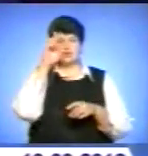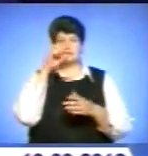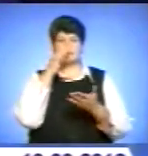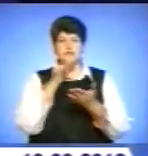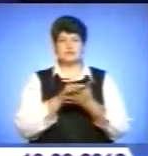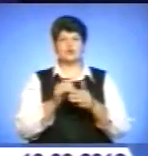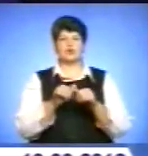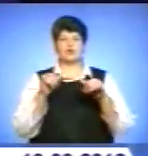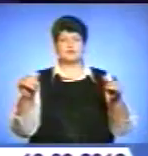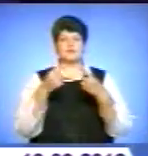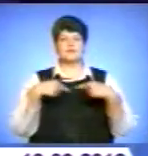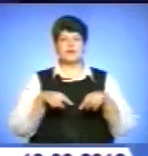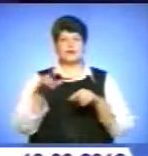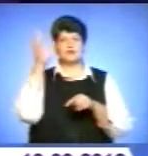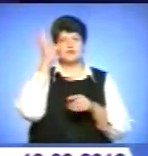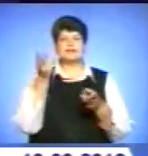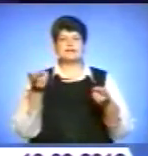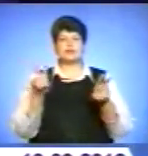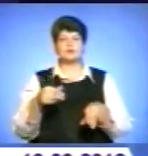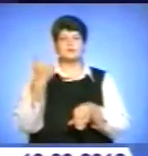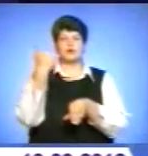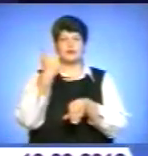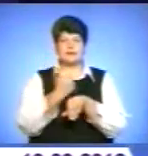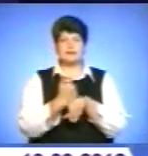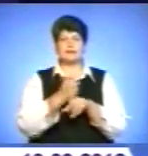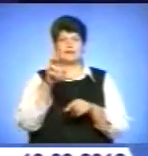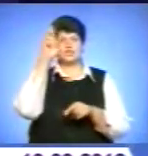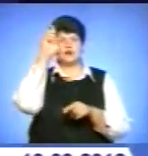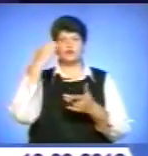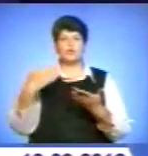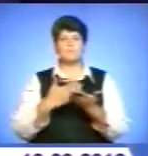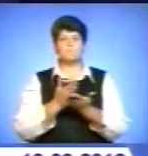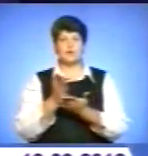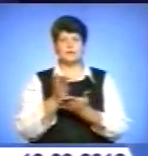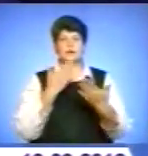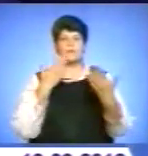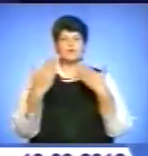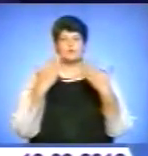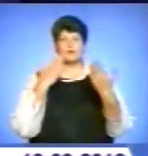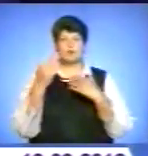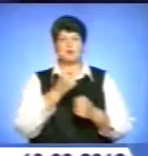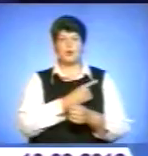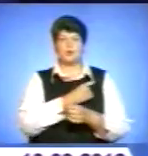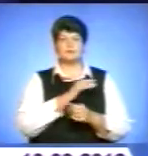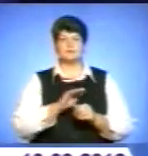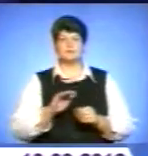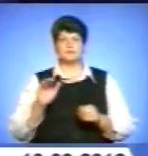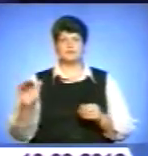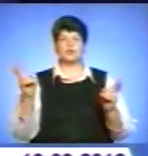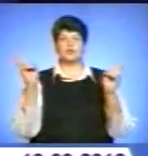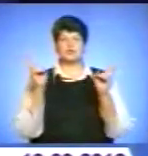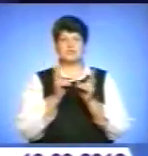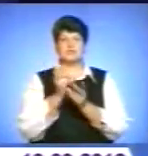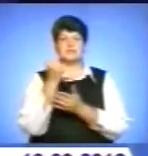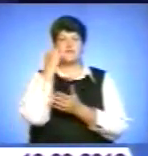сфери освіти залишається одним із пріоритетів державної політики. Поспілкувавшись з одеською малечою, Віктор Янукович зустрівся із